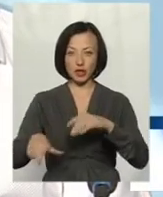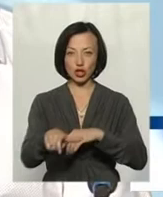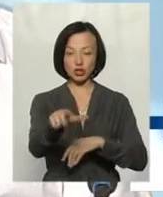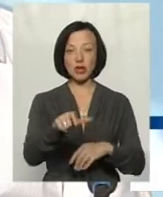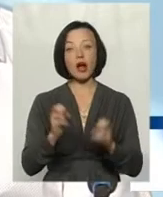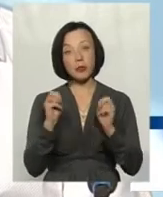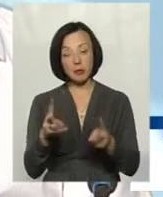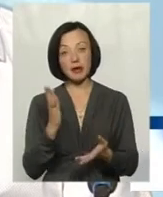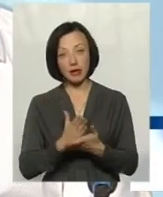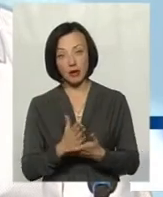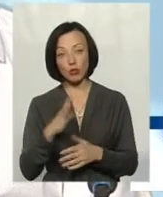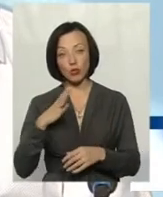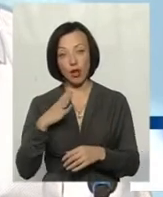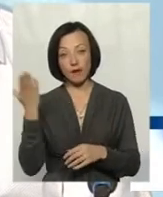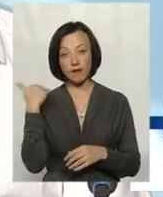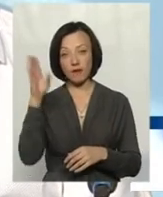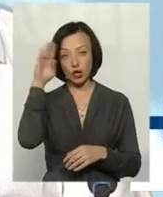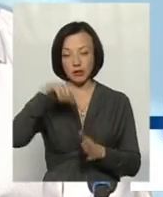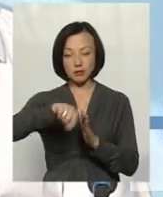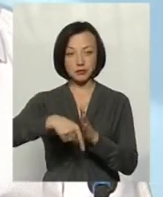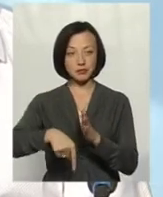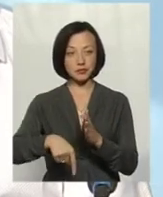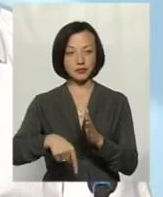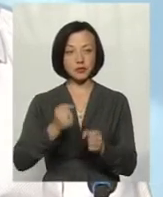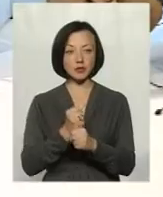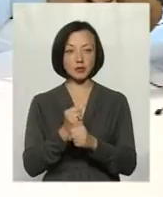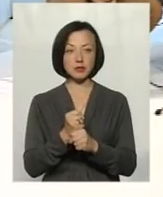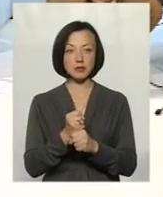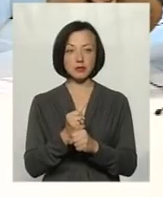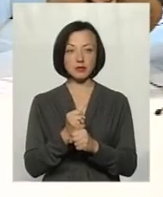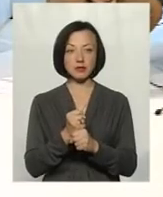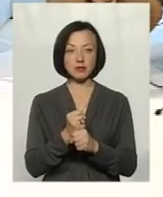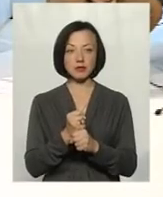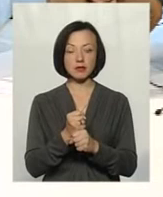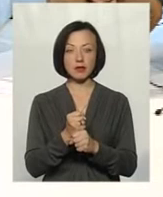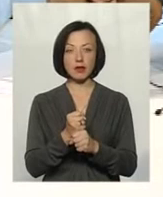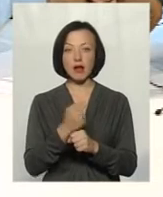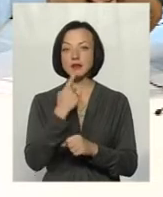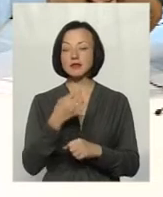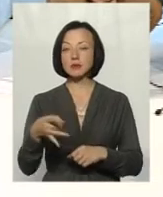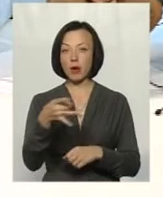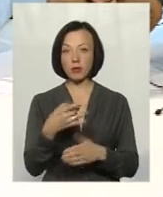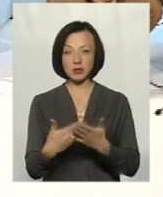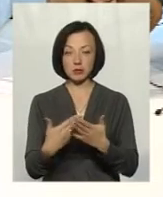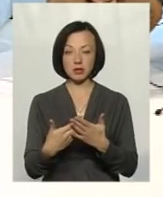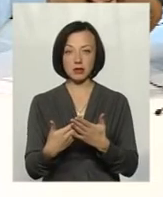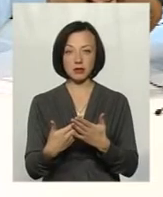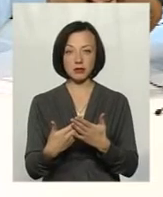ризик, що, до прикладу, от була вода, просверлили свердловину в тому самому Кресильовському районі,